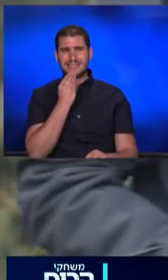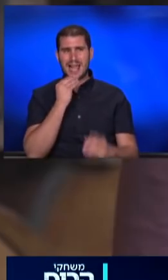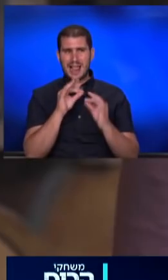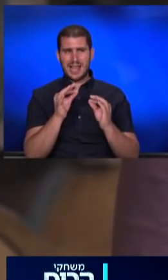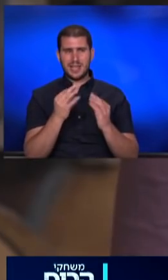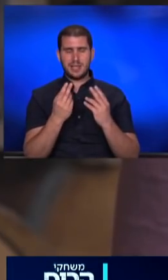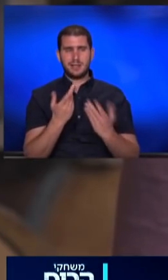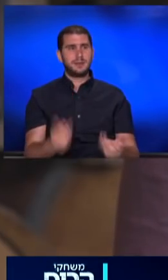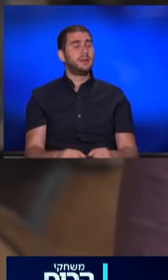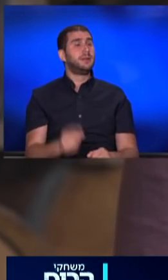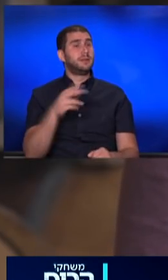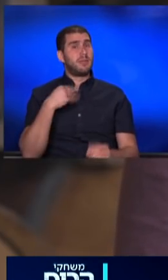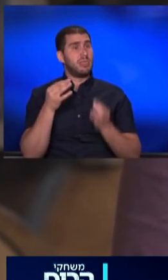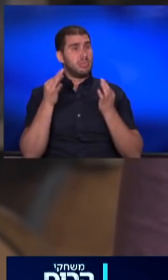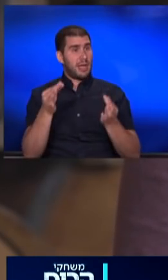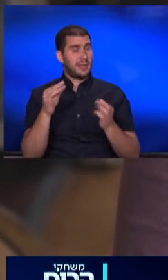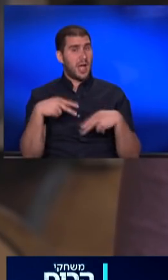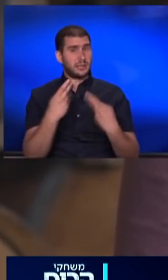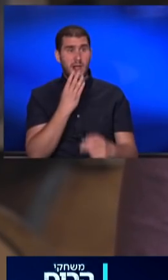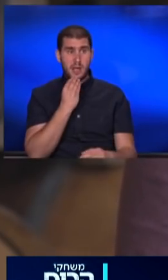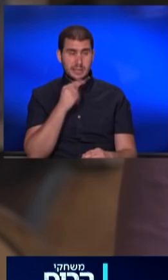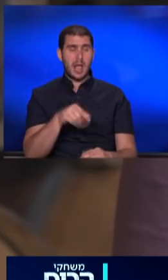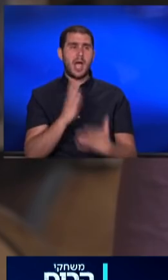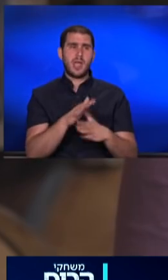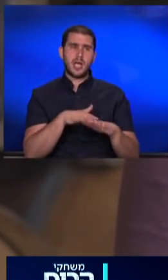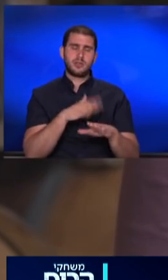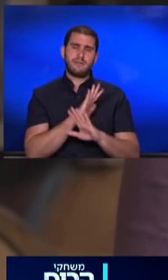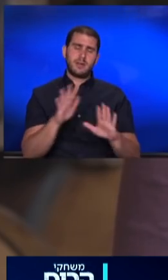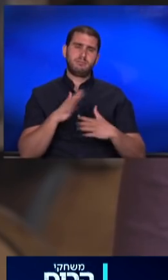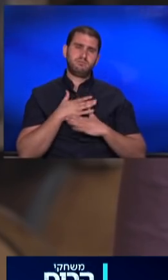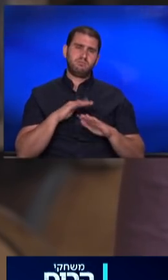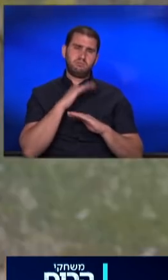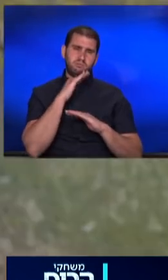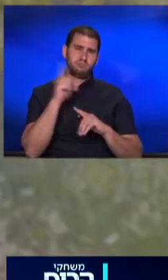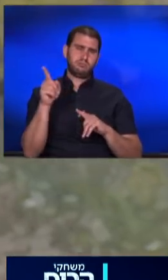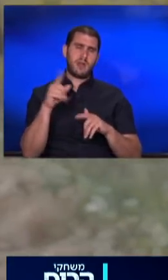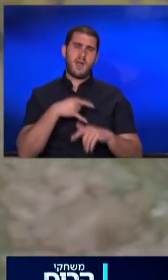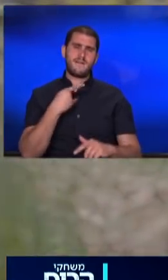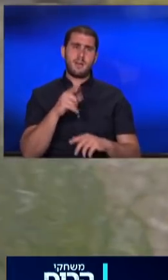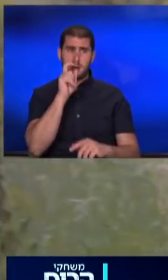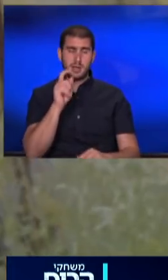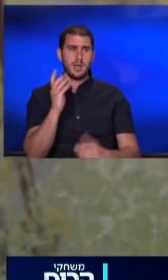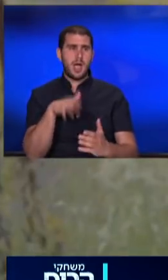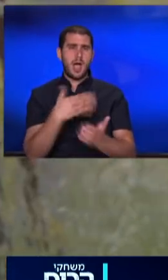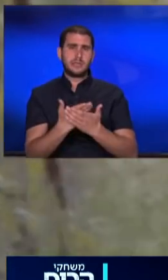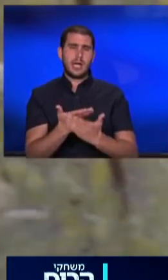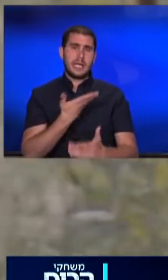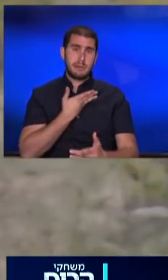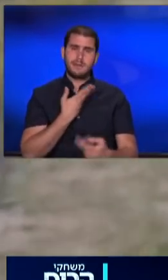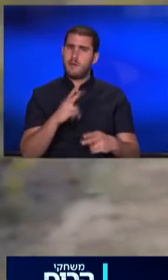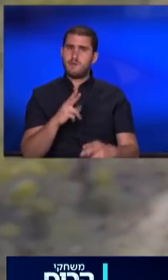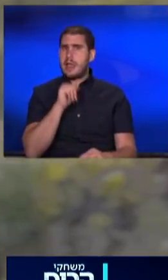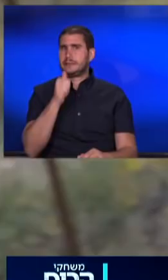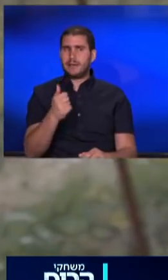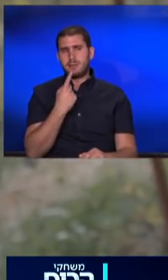יכולתי לדמיין. בוא נגיד שדחיתי קצת את החזרה לארץ, קצת שהרגשתי שמציתי את החוויה באיטליה, הגיעה הצעה שלא יכולתי לסרב אליה, אז